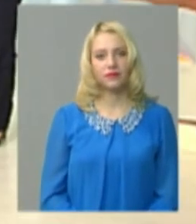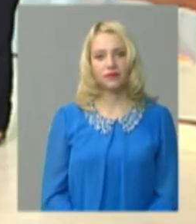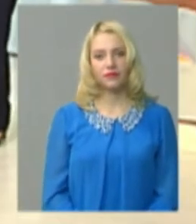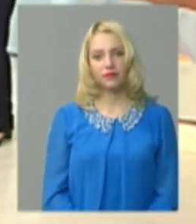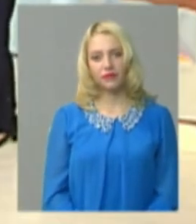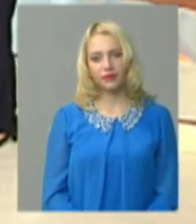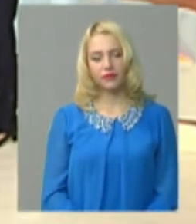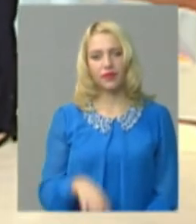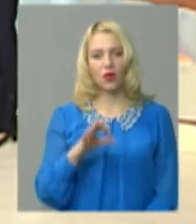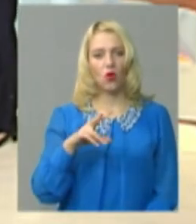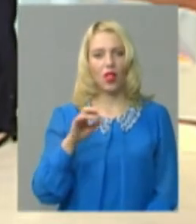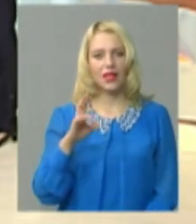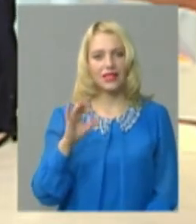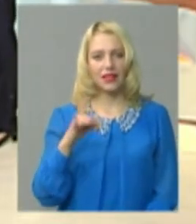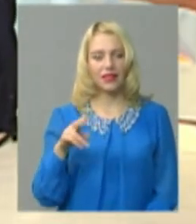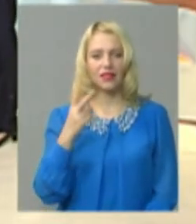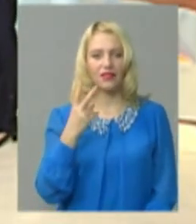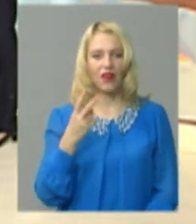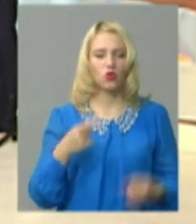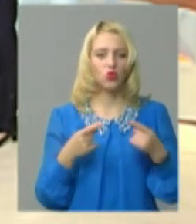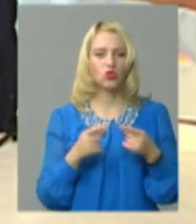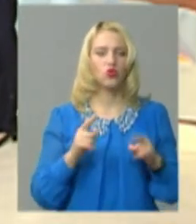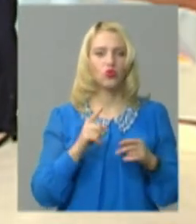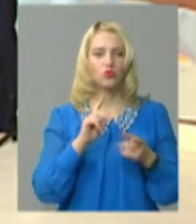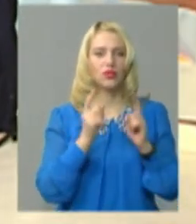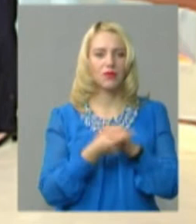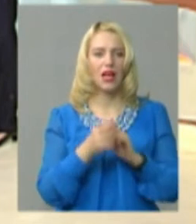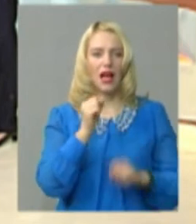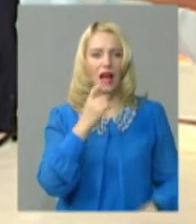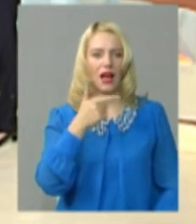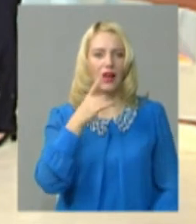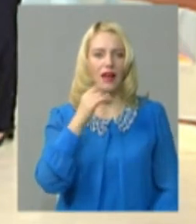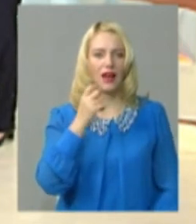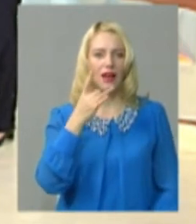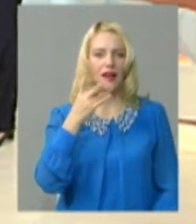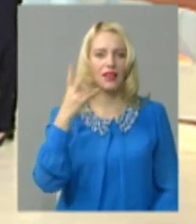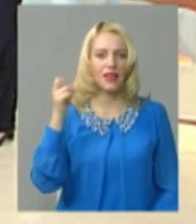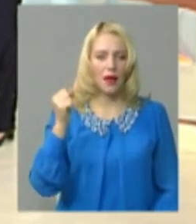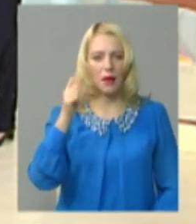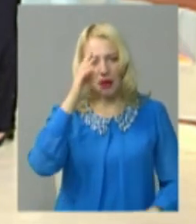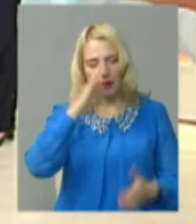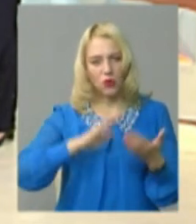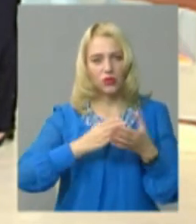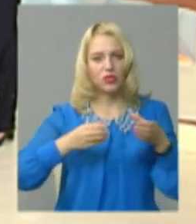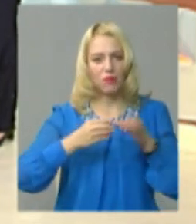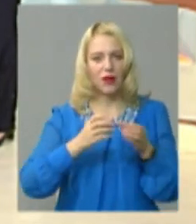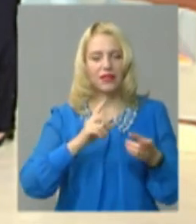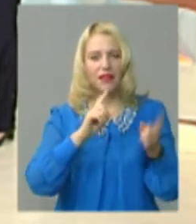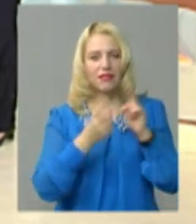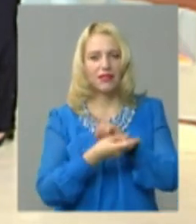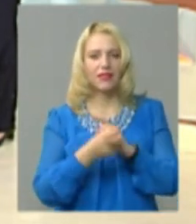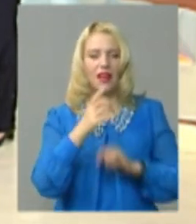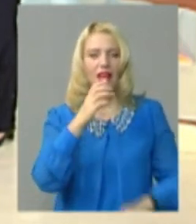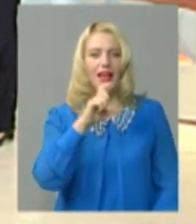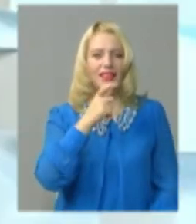Пане Олександре, два уточнення. Чому змінили аграрну партію на європейську солідарність? Ну,